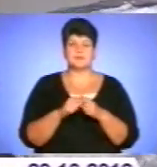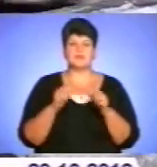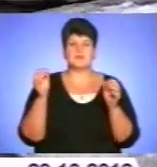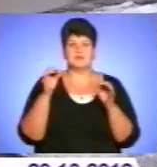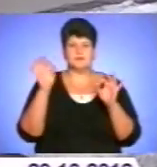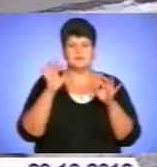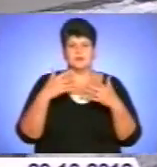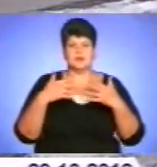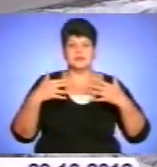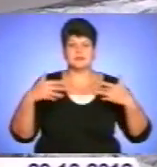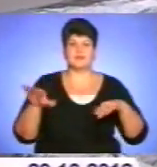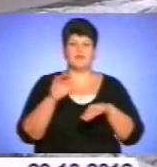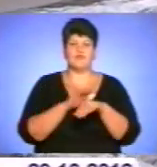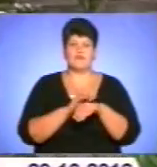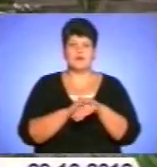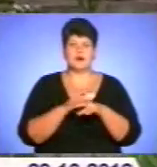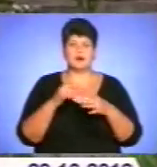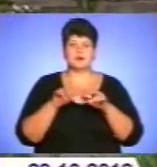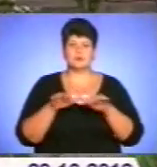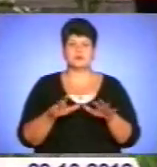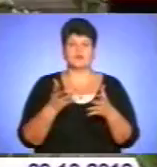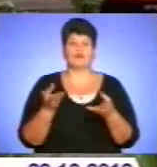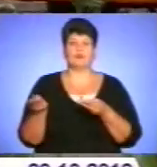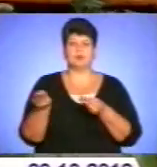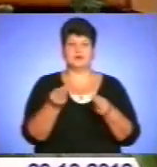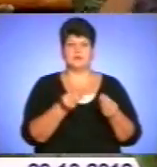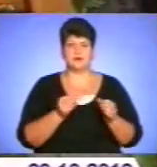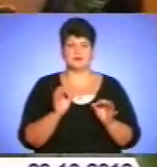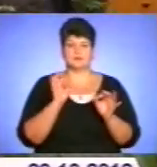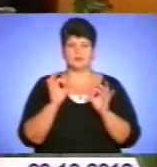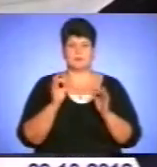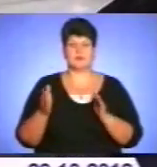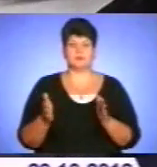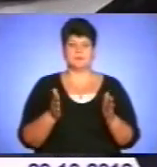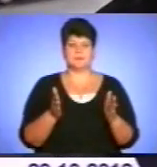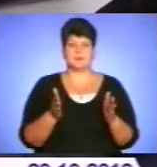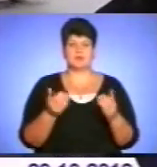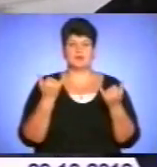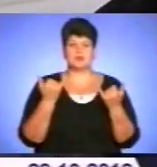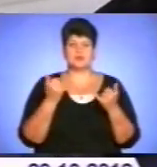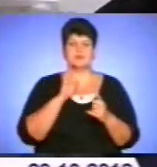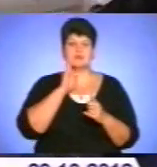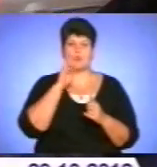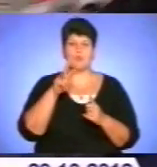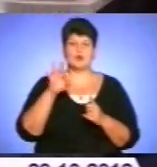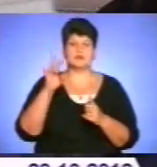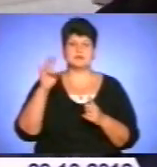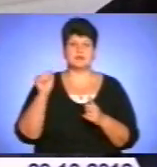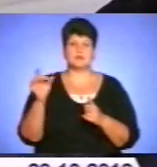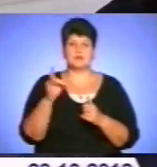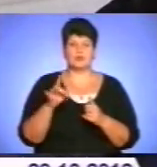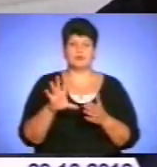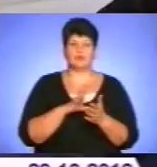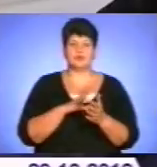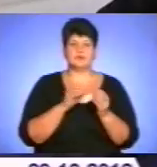і багато інших факторів, які теж впливають на безпеку на дорозі. Сьогодні зранку в Монастирському районі було до 10